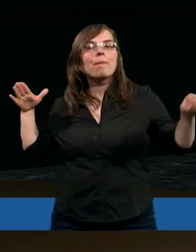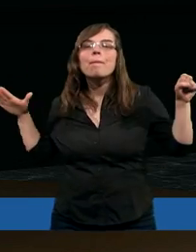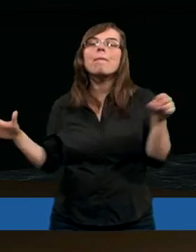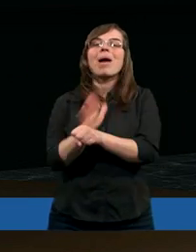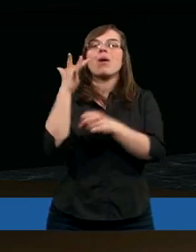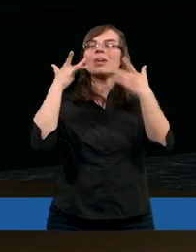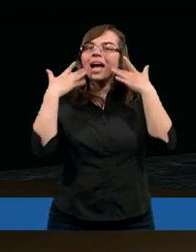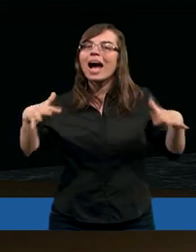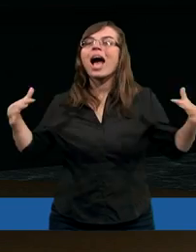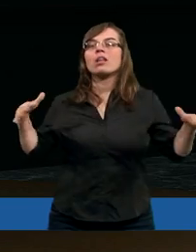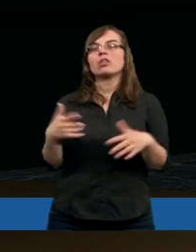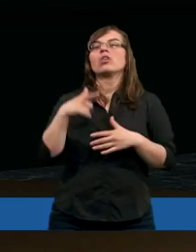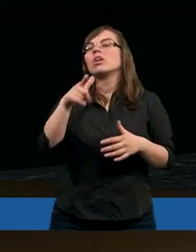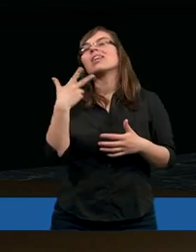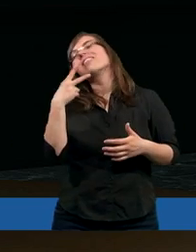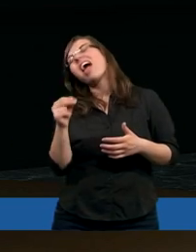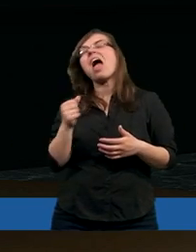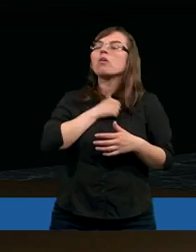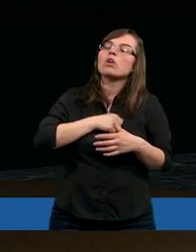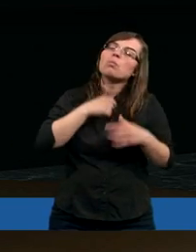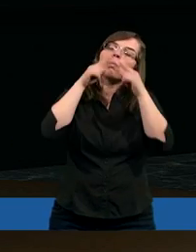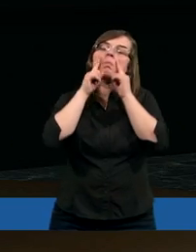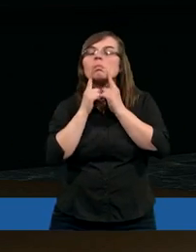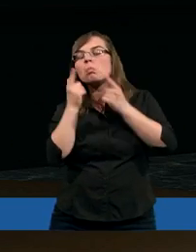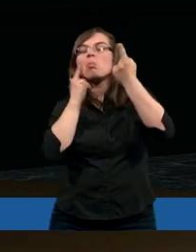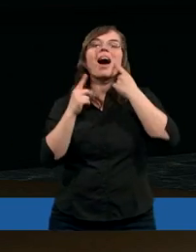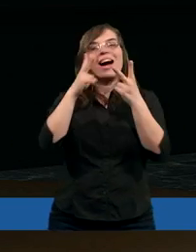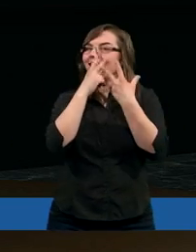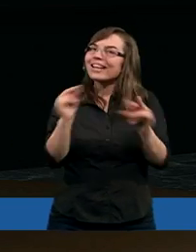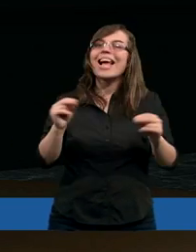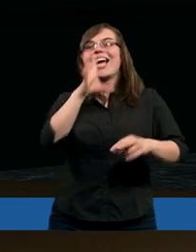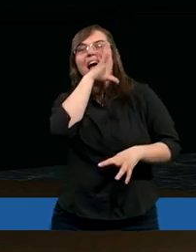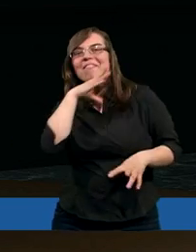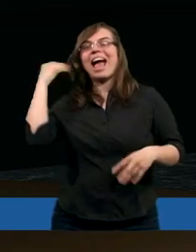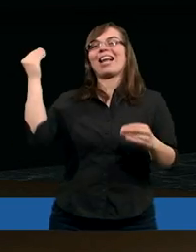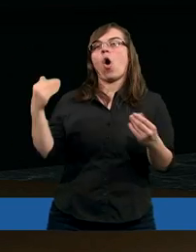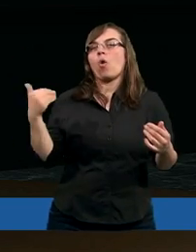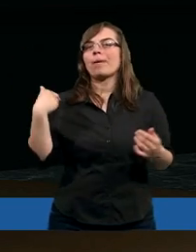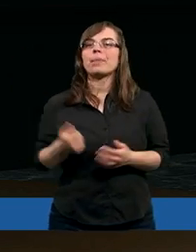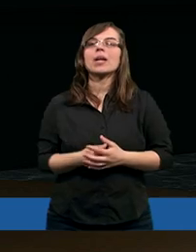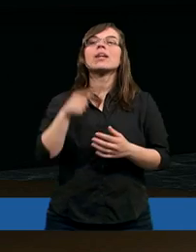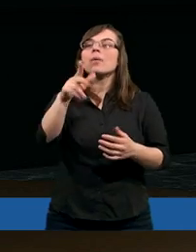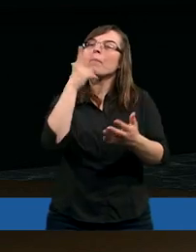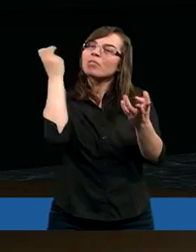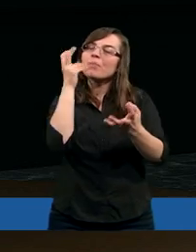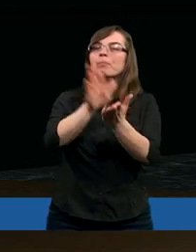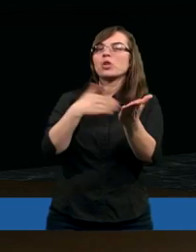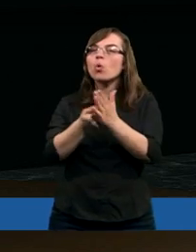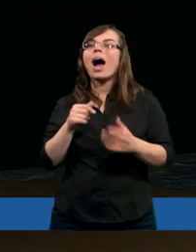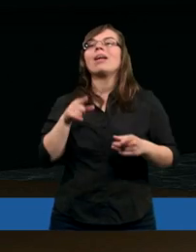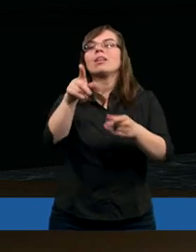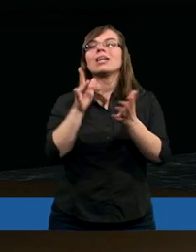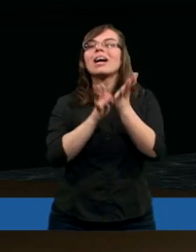powinno być pełne radości. To nie jest tak, że mamy się smucić cały czas. Ale tu jest właśnie pokazany ten piękny przykład